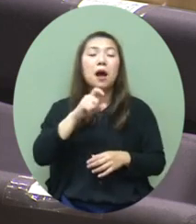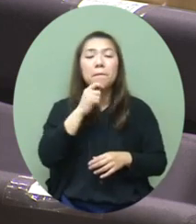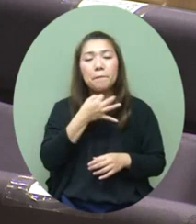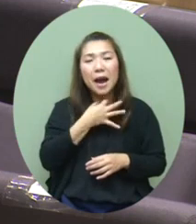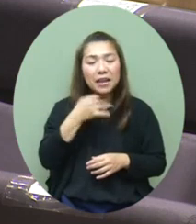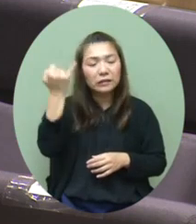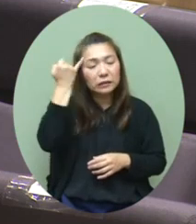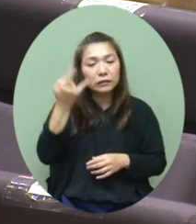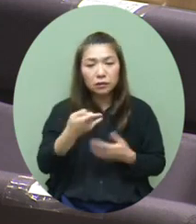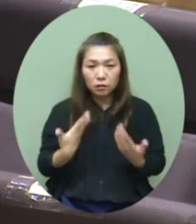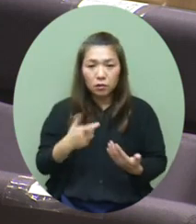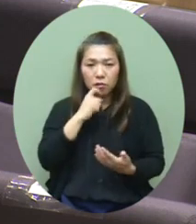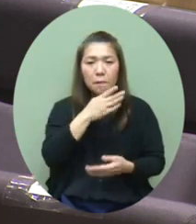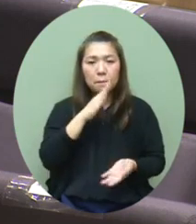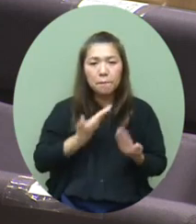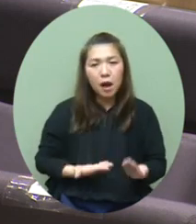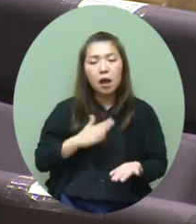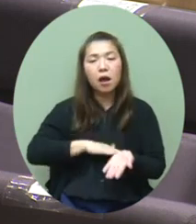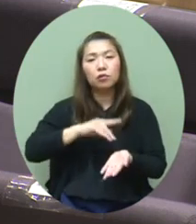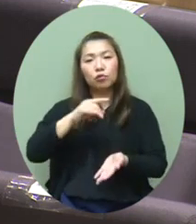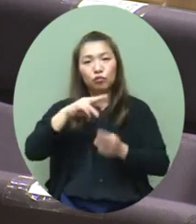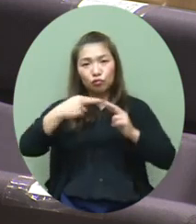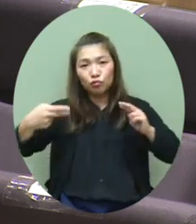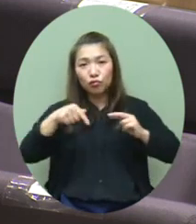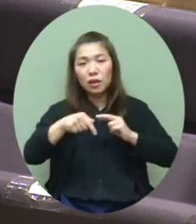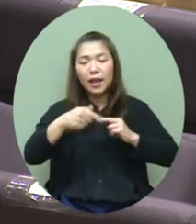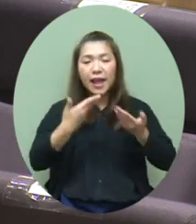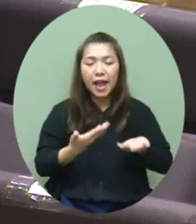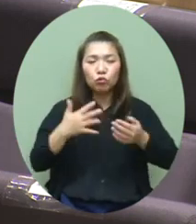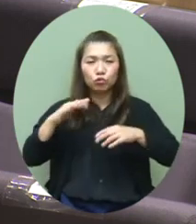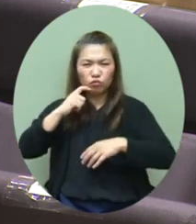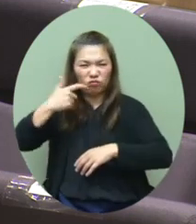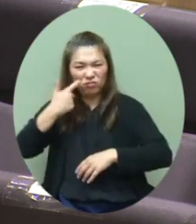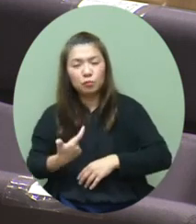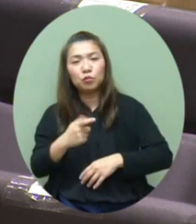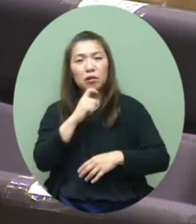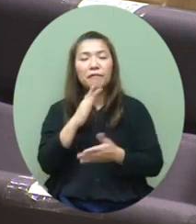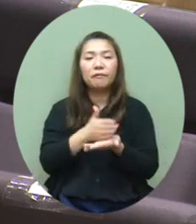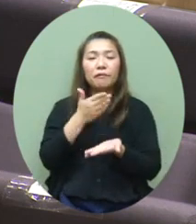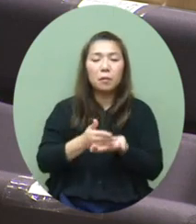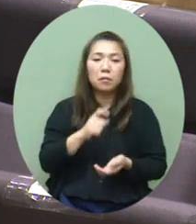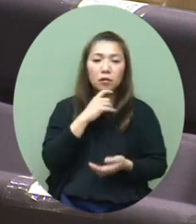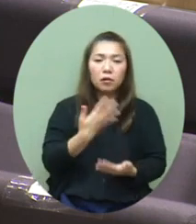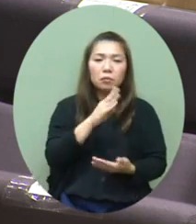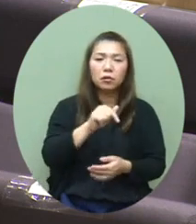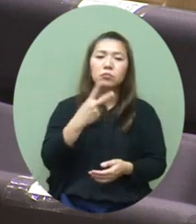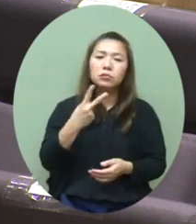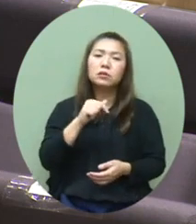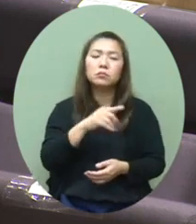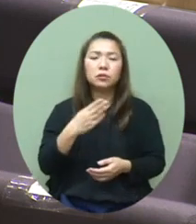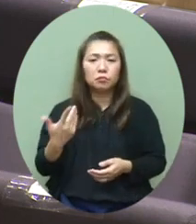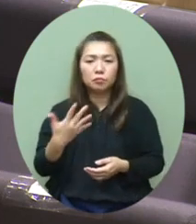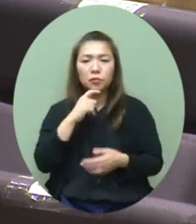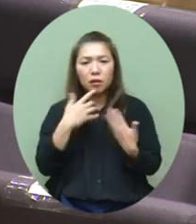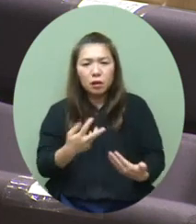到兩種病毒株患者的輕重症比例是怎樣跟其他BA.2或者其他病毒株有沒有分別呢最後也想問一下